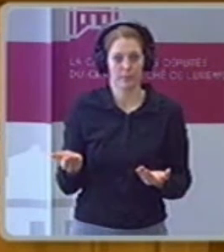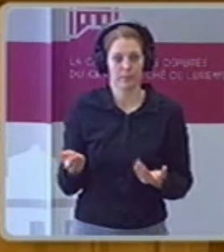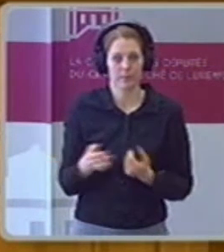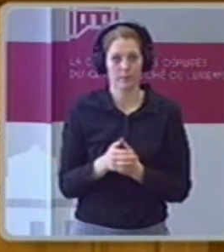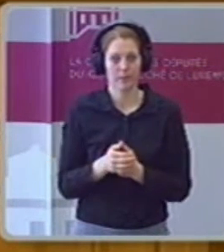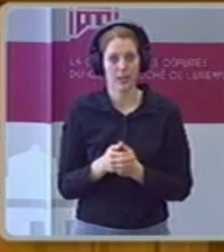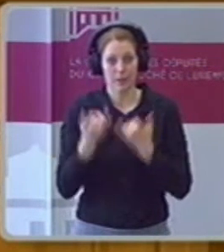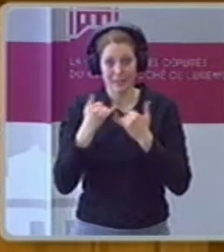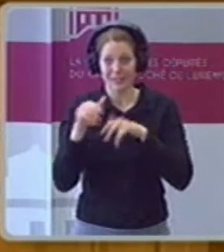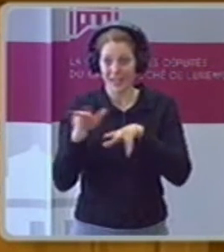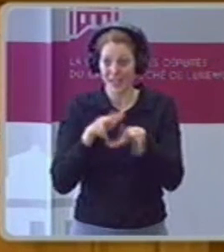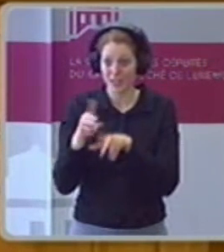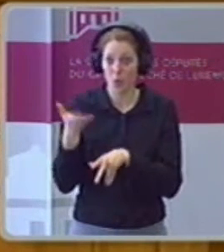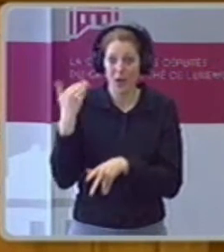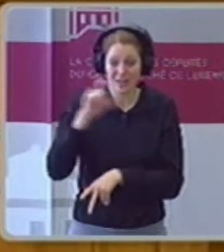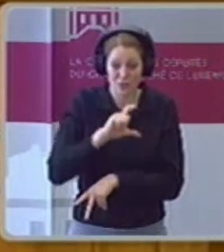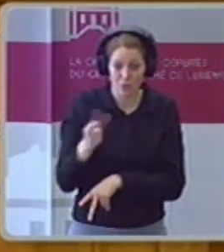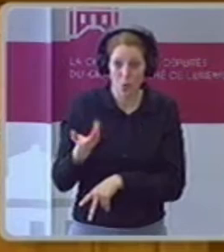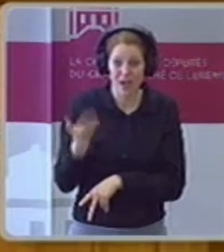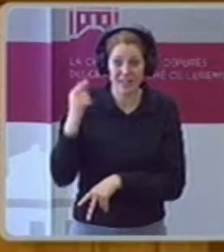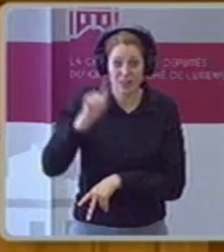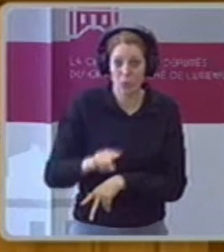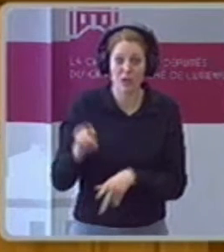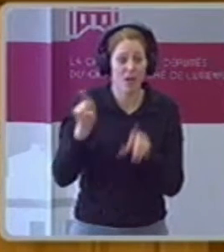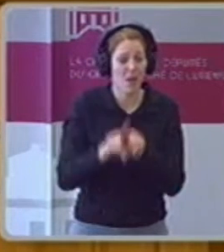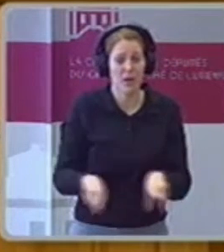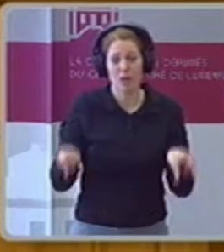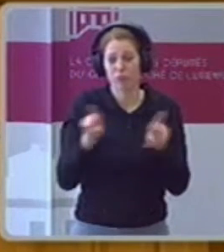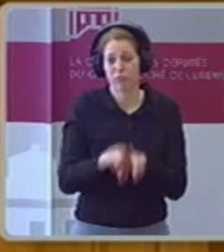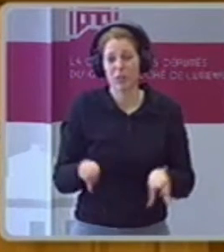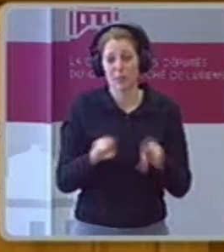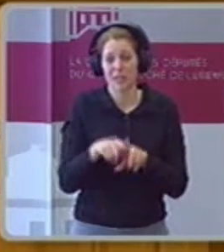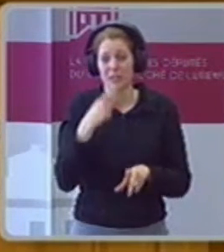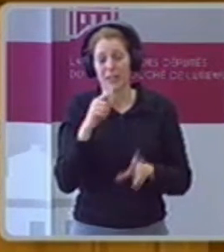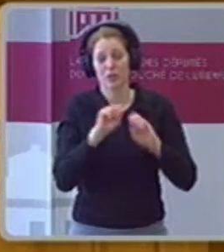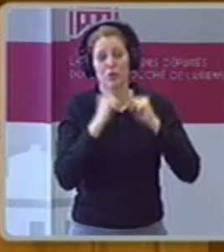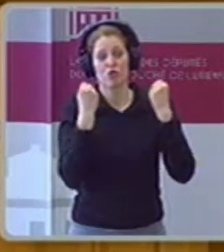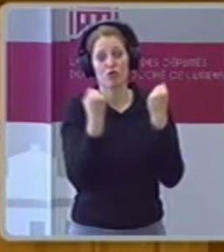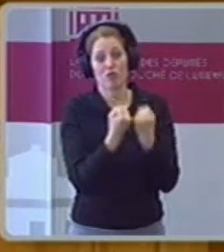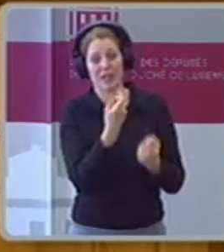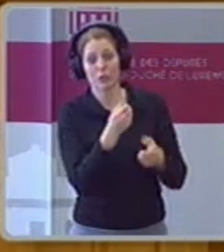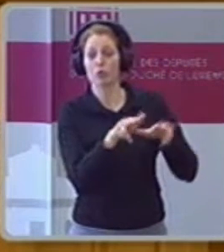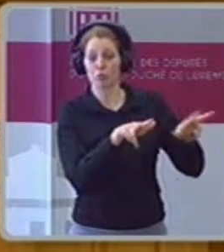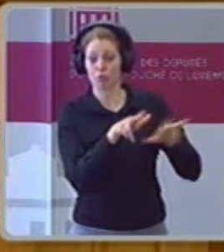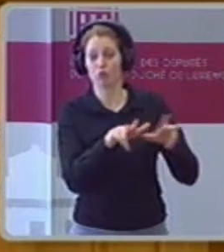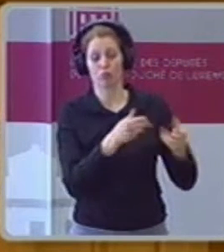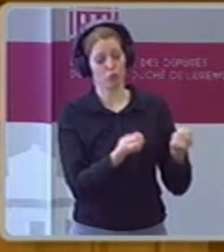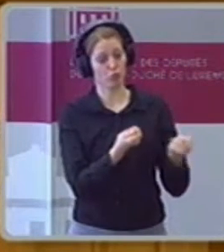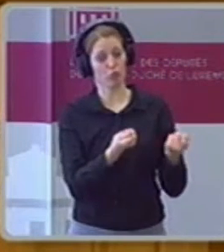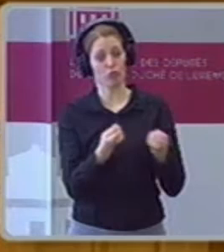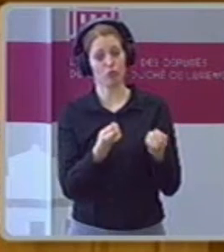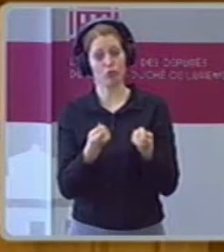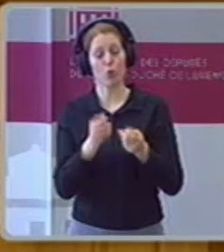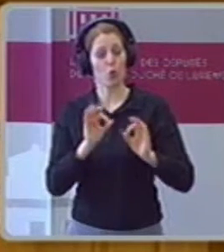Staatsfinanzen am Griff. Sie hätten Staatsfinanzen saniert. Was ist denn in der Meinung,